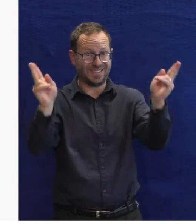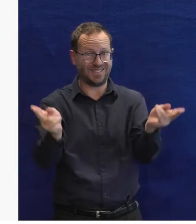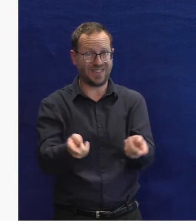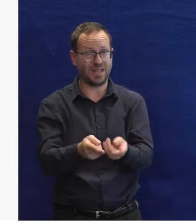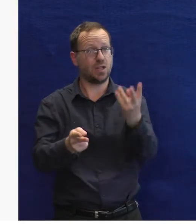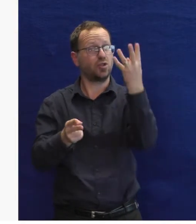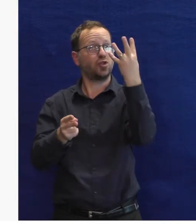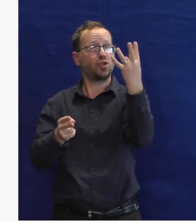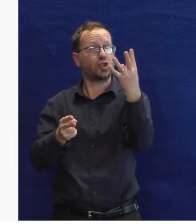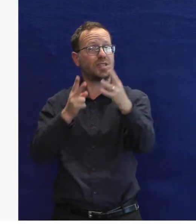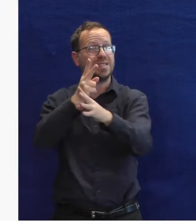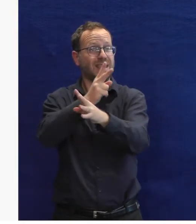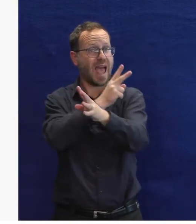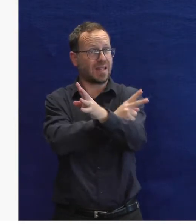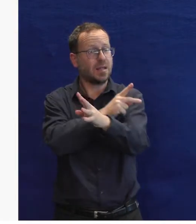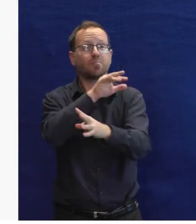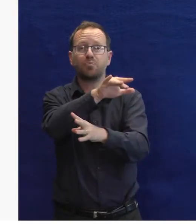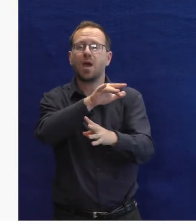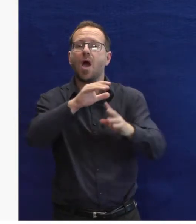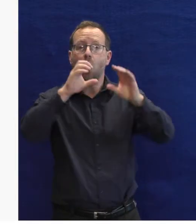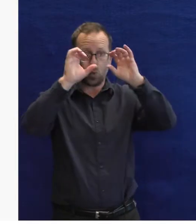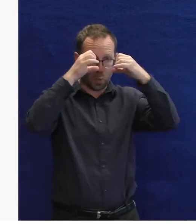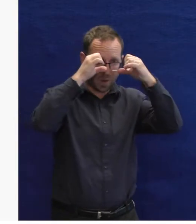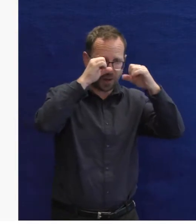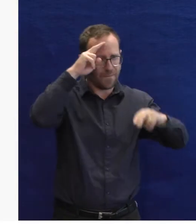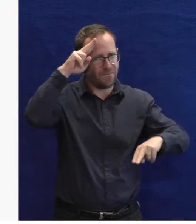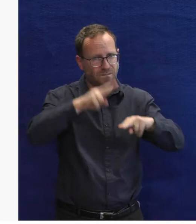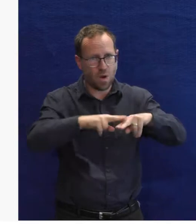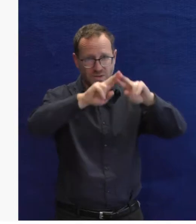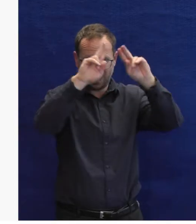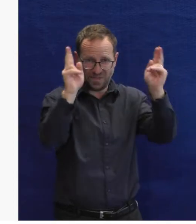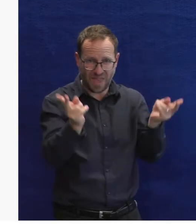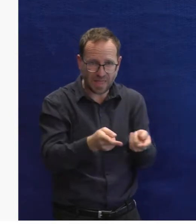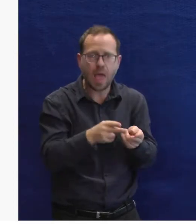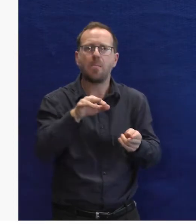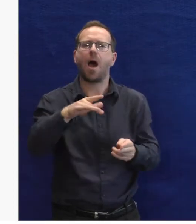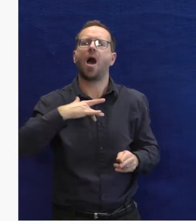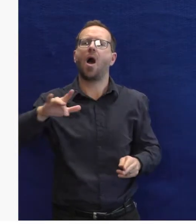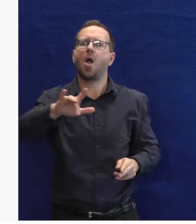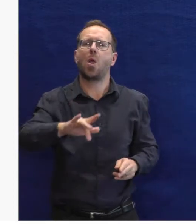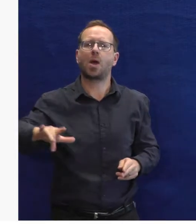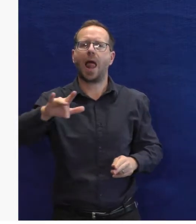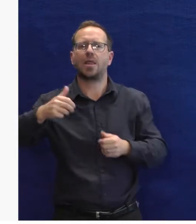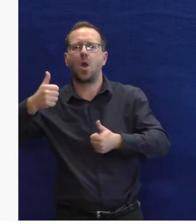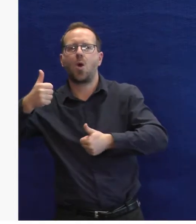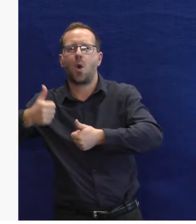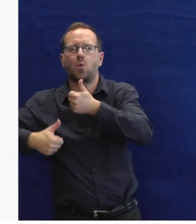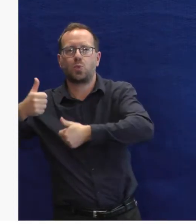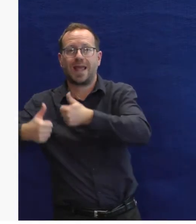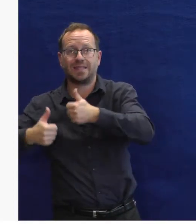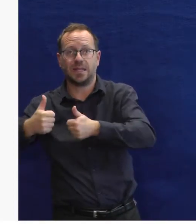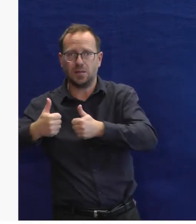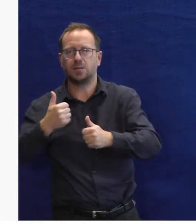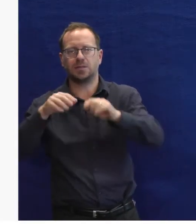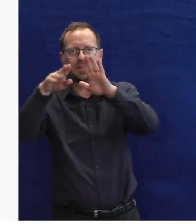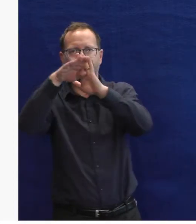Česko je jedno ze čtyři zemí na světě, kde ještě existuje lokální konkurence Google. Takže na hledání nezapomínáme,